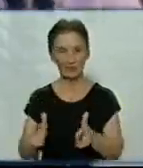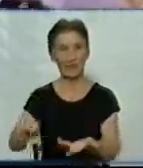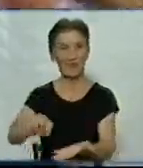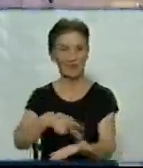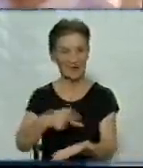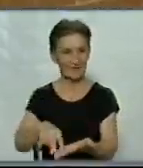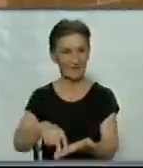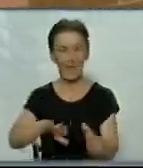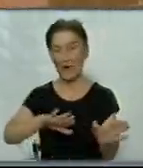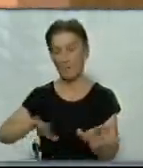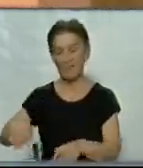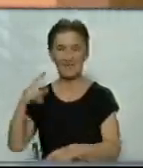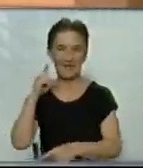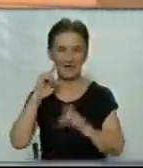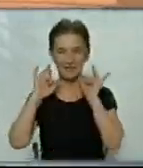лунає перший дзвінок.